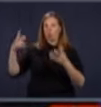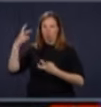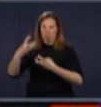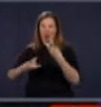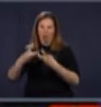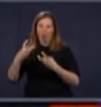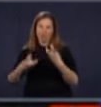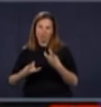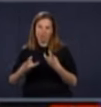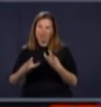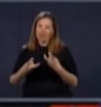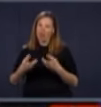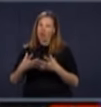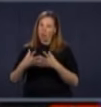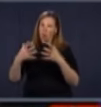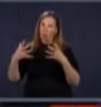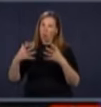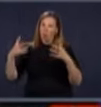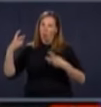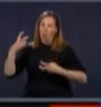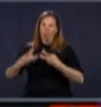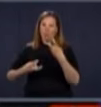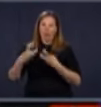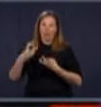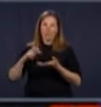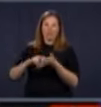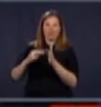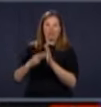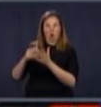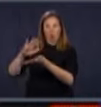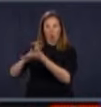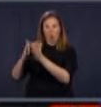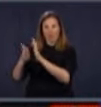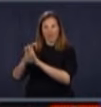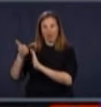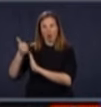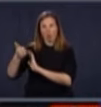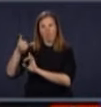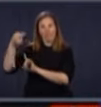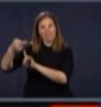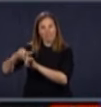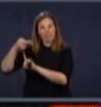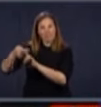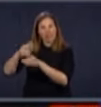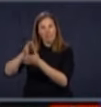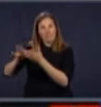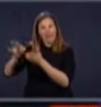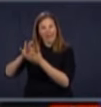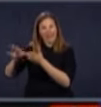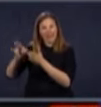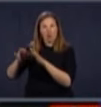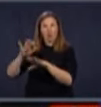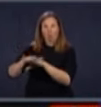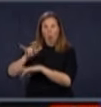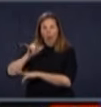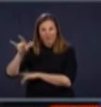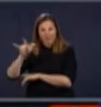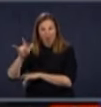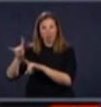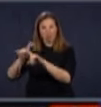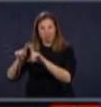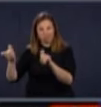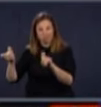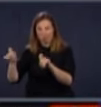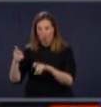beaucoup plus grand que ça. Les transporteurs ont des loyers importants à payer à chaque mois sur les avions. Ils n'ont pas non